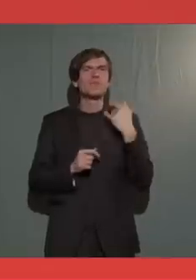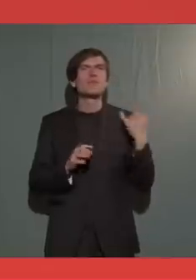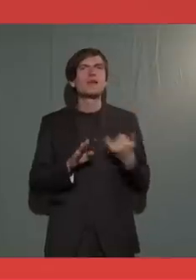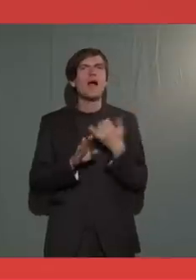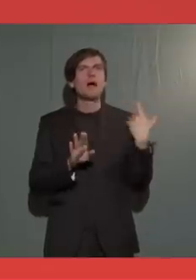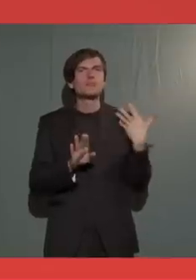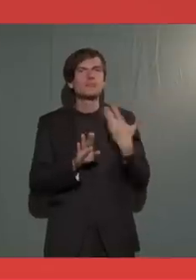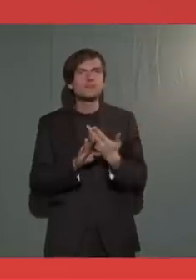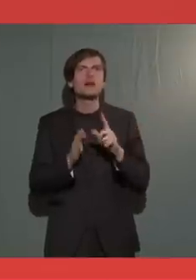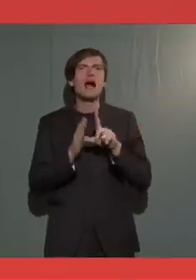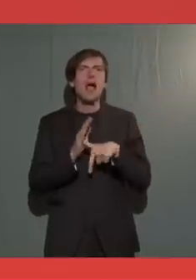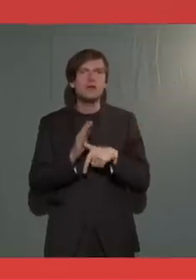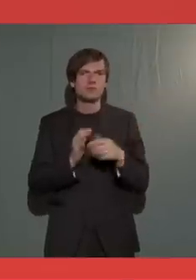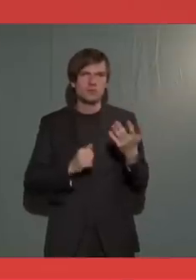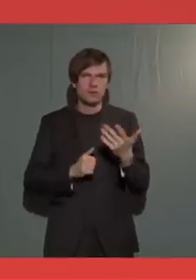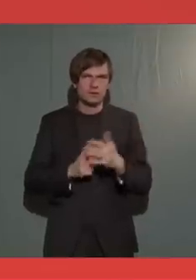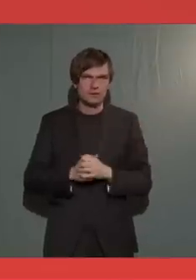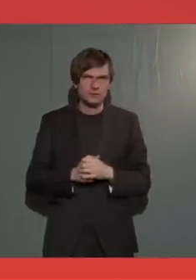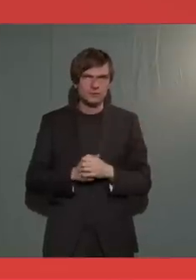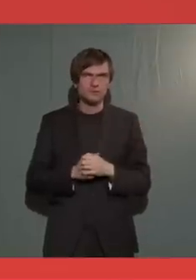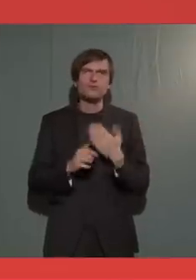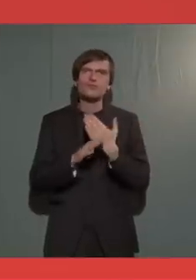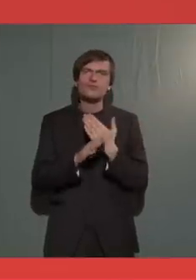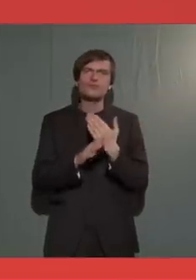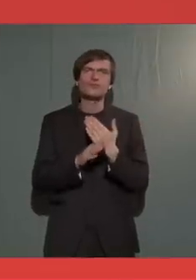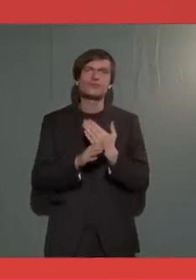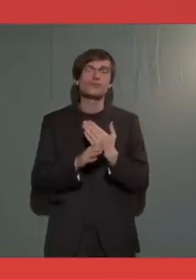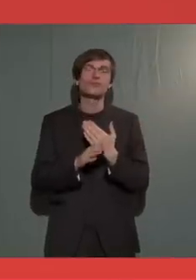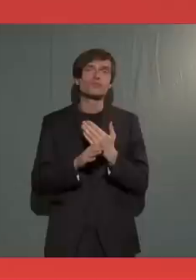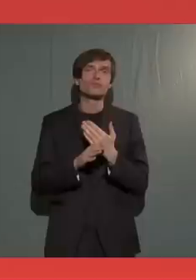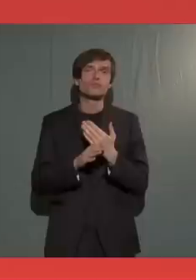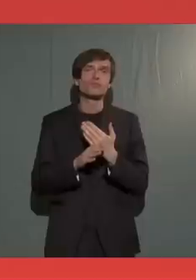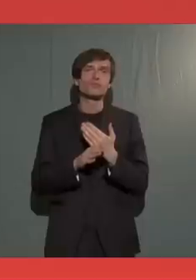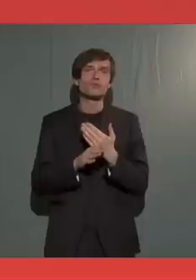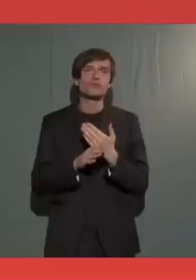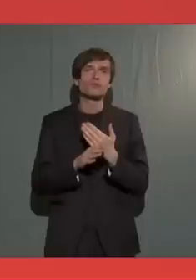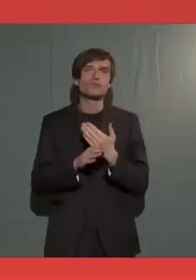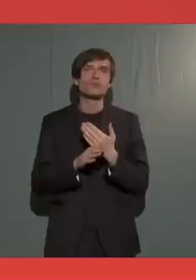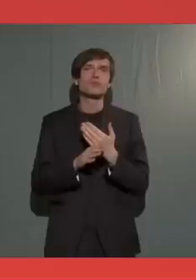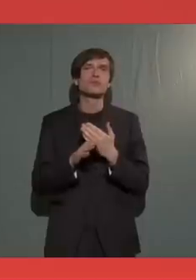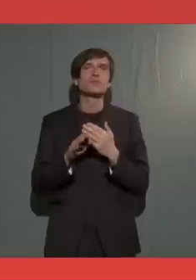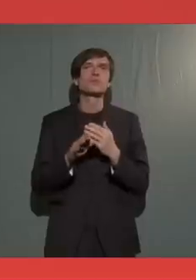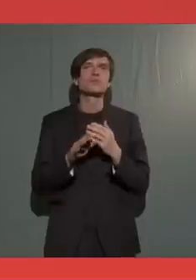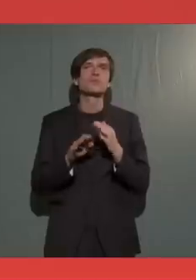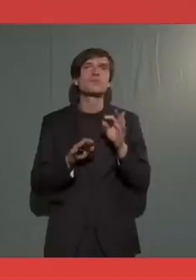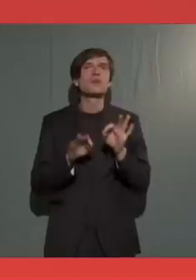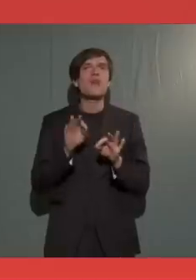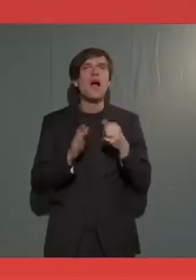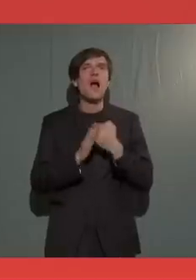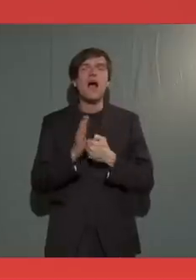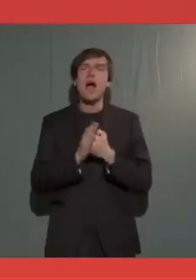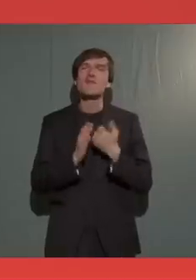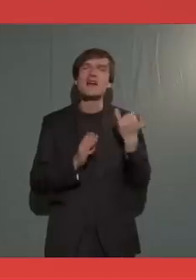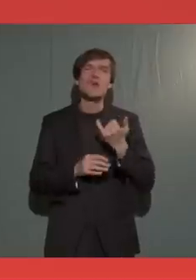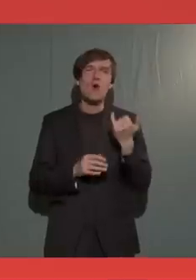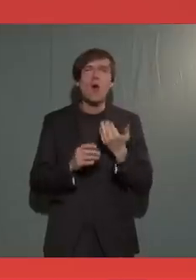Jahren geleistet worden ist, auch die Durchführung eines wirklich hervorragenden Wahlkampfes mit neuen